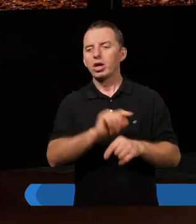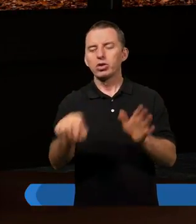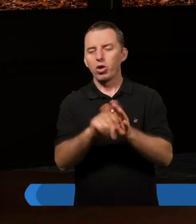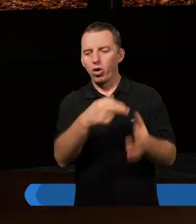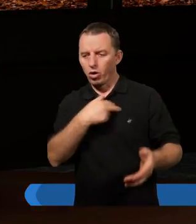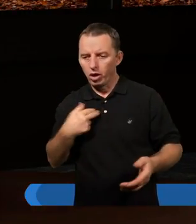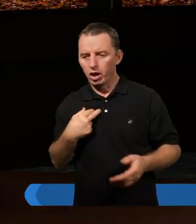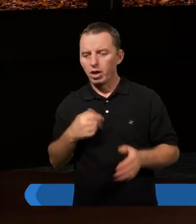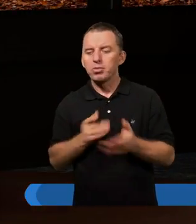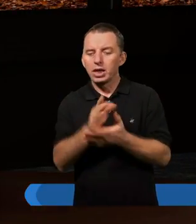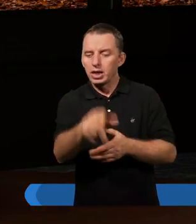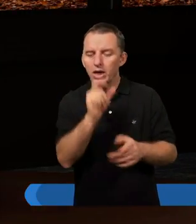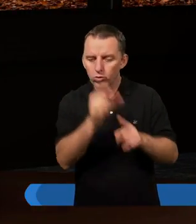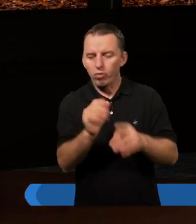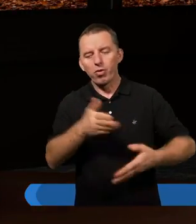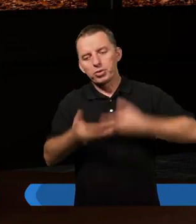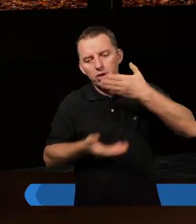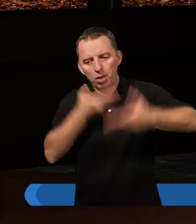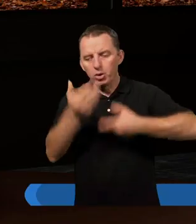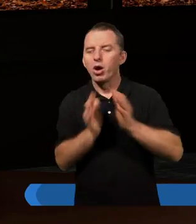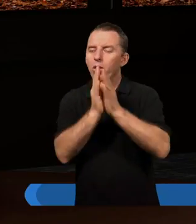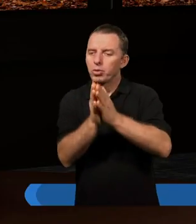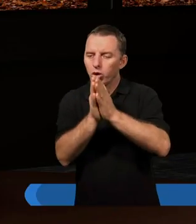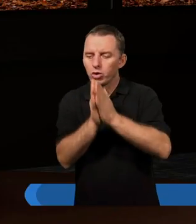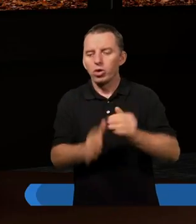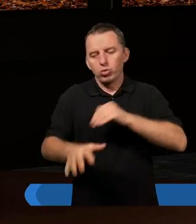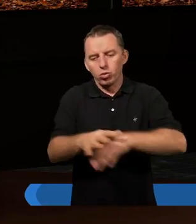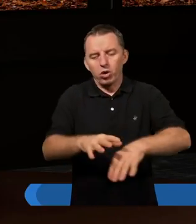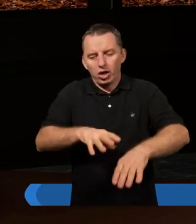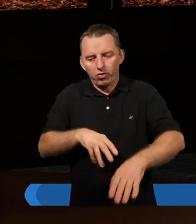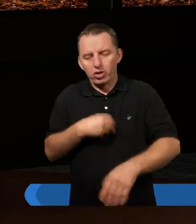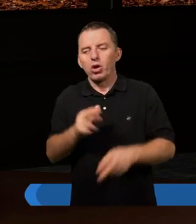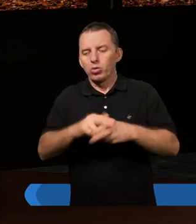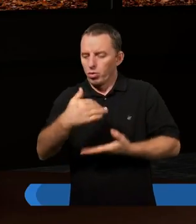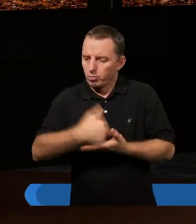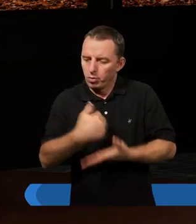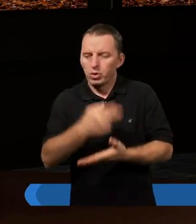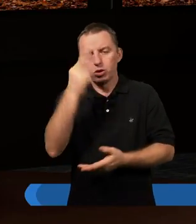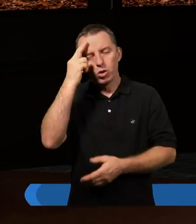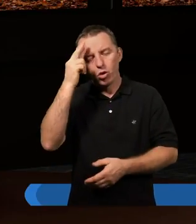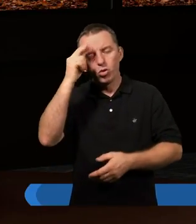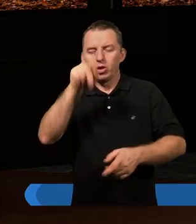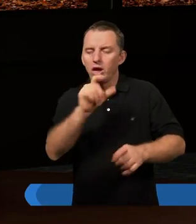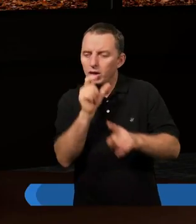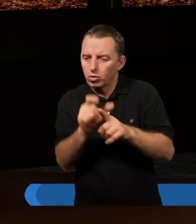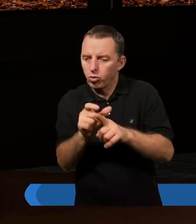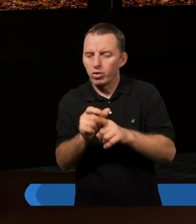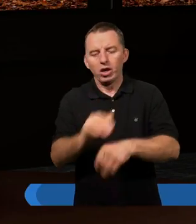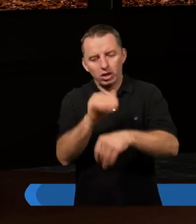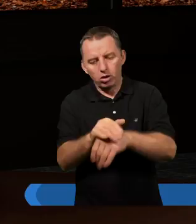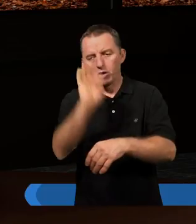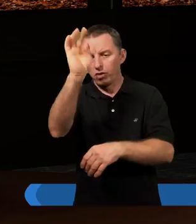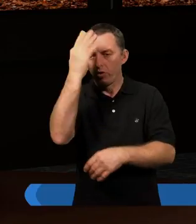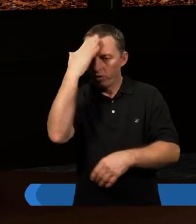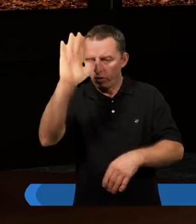nas przez nie przemawiasz. I prosimy Cię o Ducha Świętego, który pomoże nam zrozumieć to Słowo zgodnie z Twoją